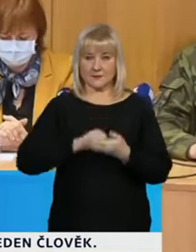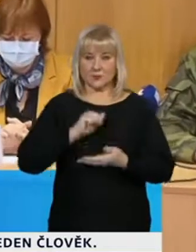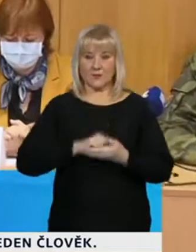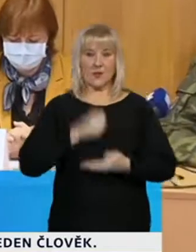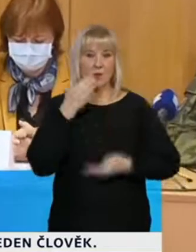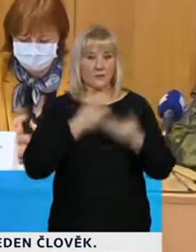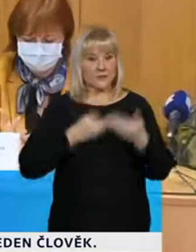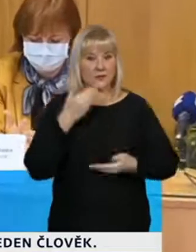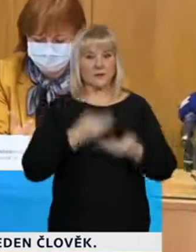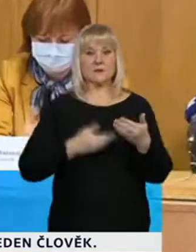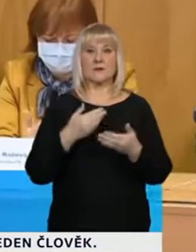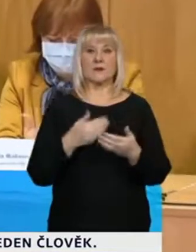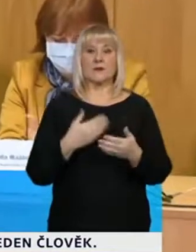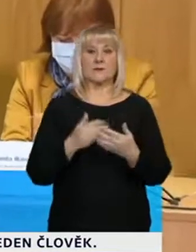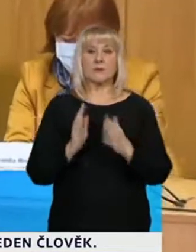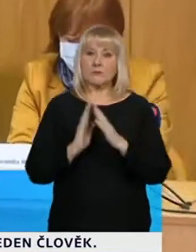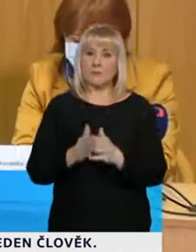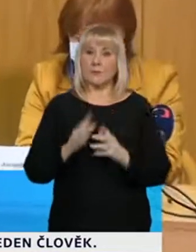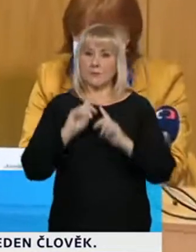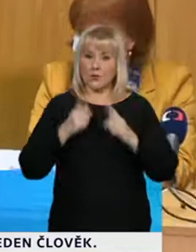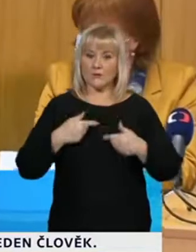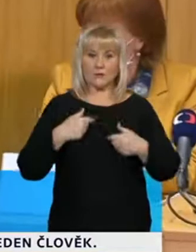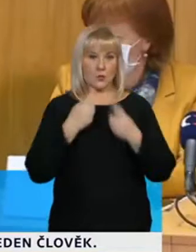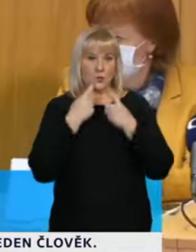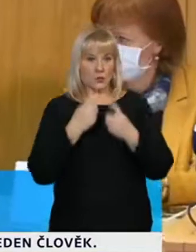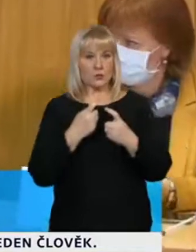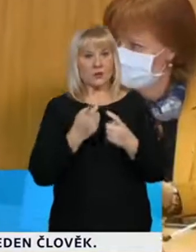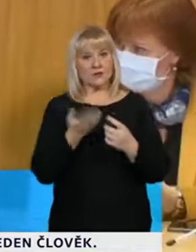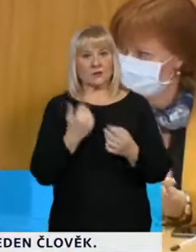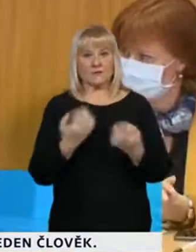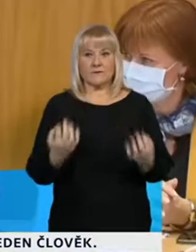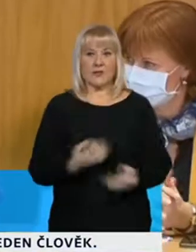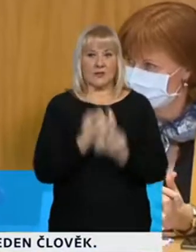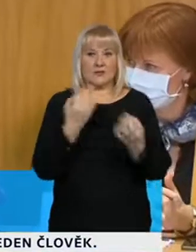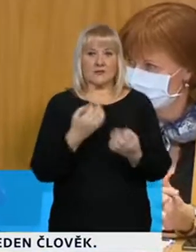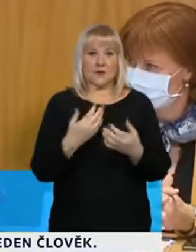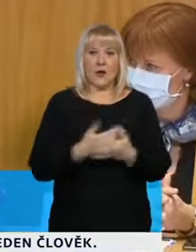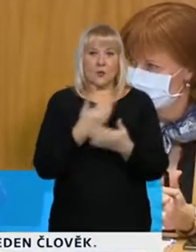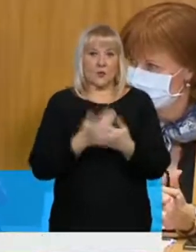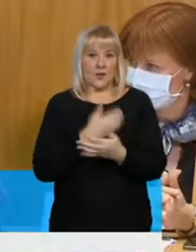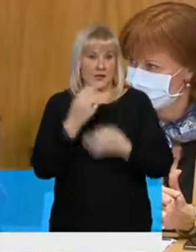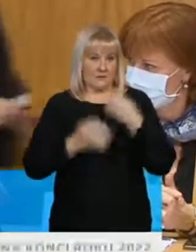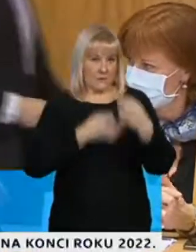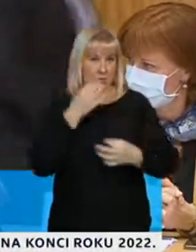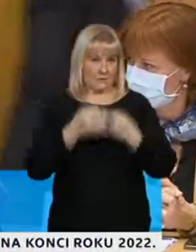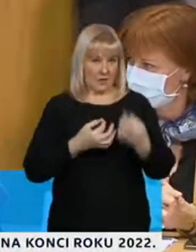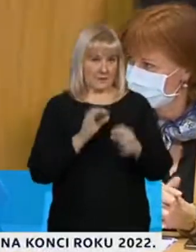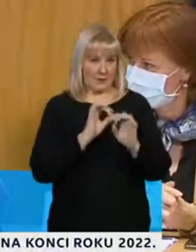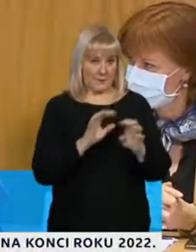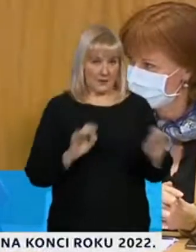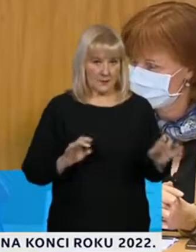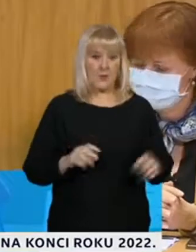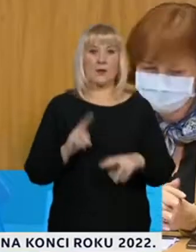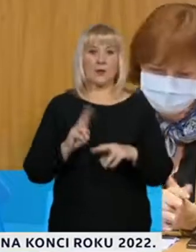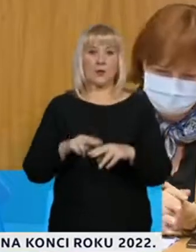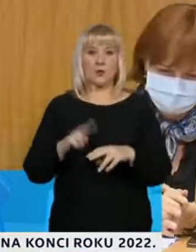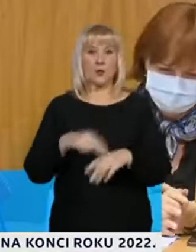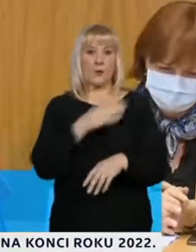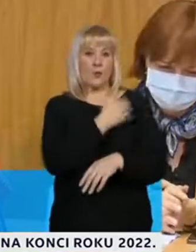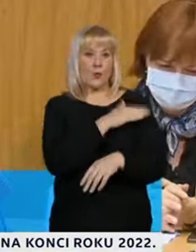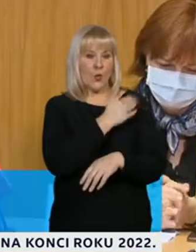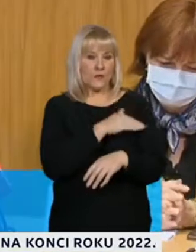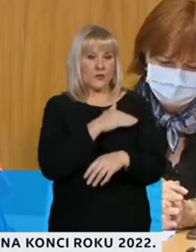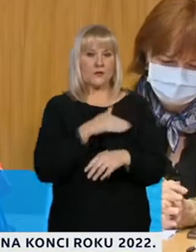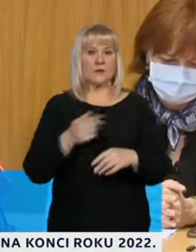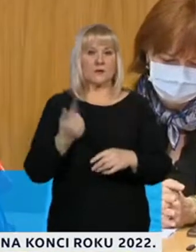poprosím především pana profesora Duška o sdělení aktuální epidemické situace. Následně vám pan plukovník Šnajdárek, czen